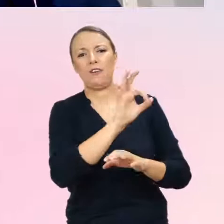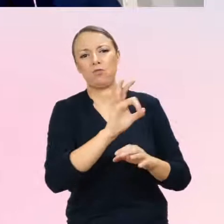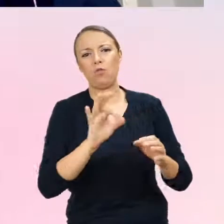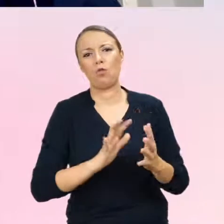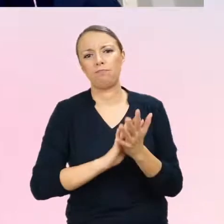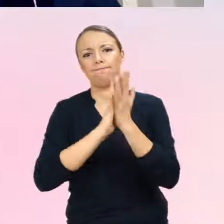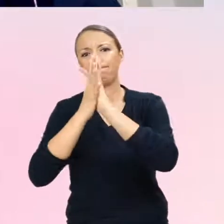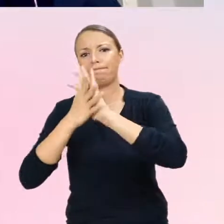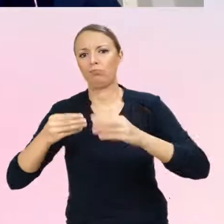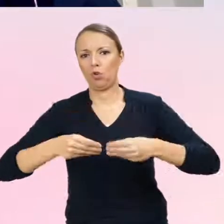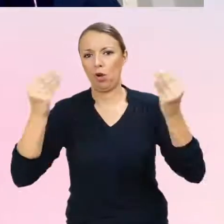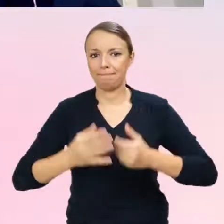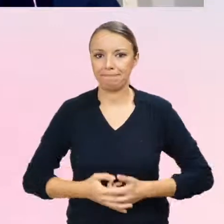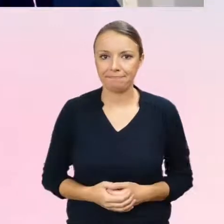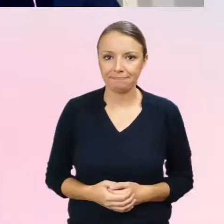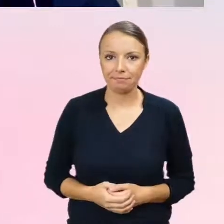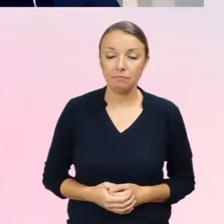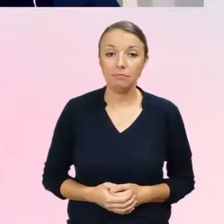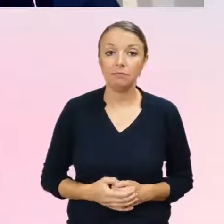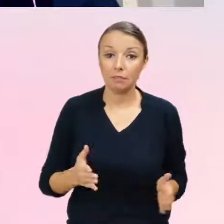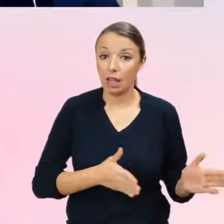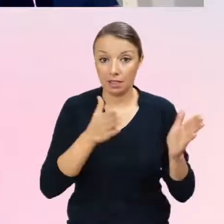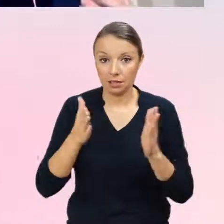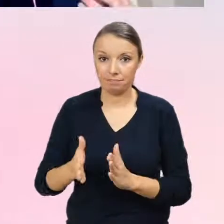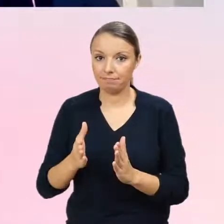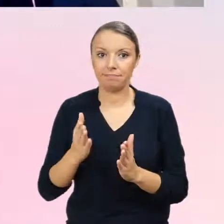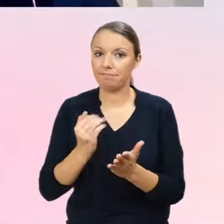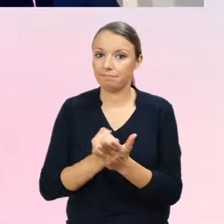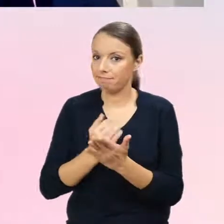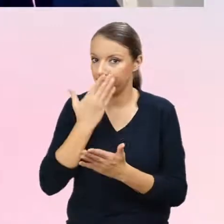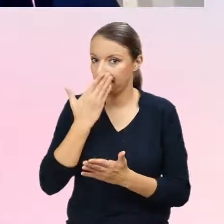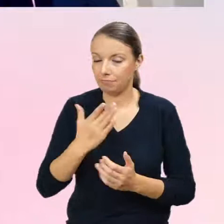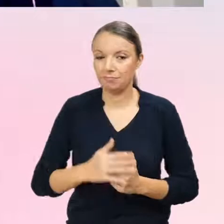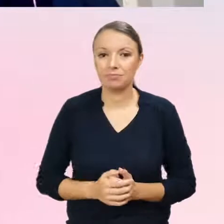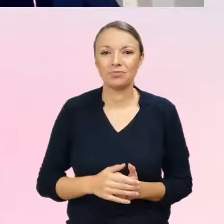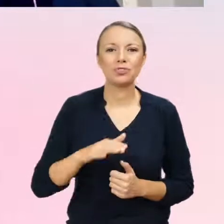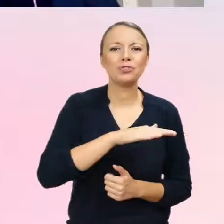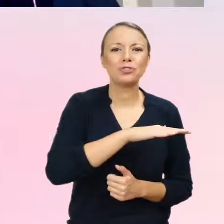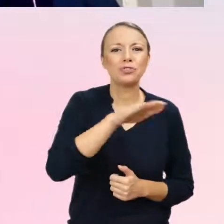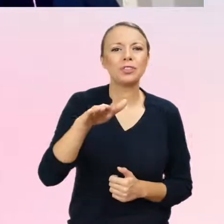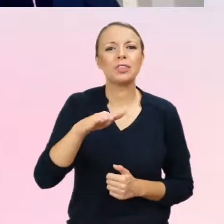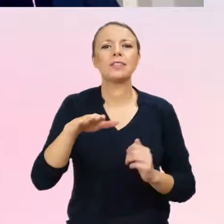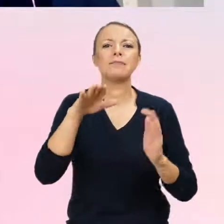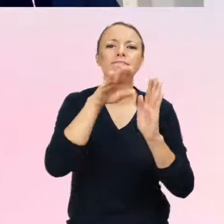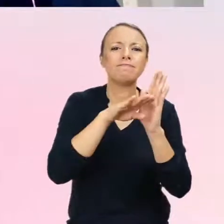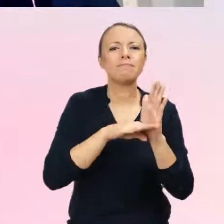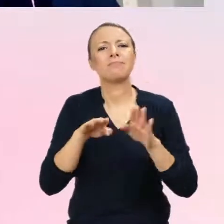I kolejna kwestia jest taka, że we wszystkich standardach i we wszystkich badaniach